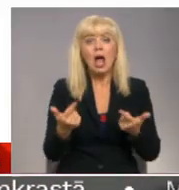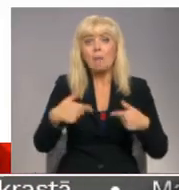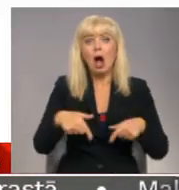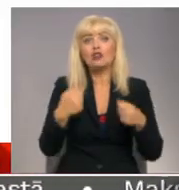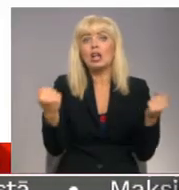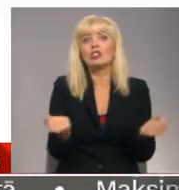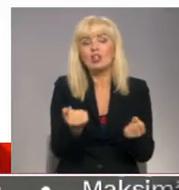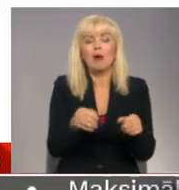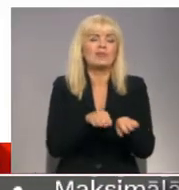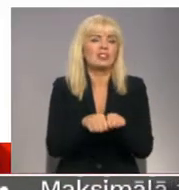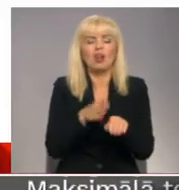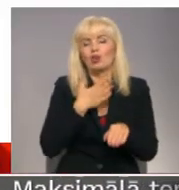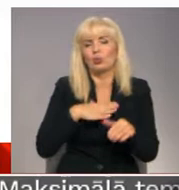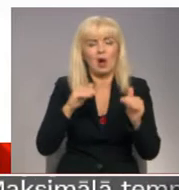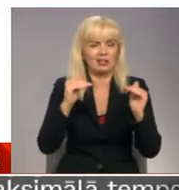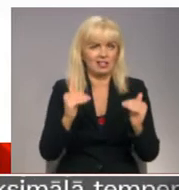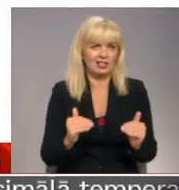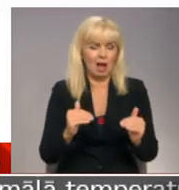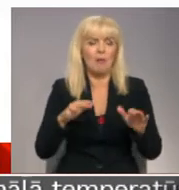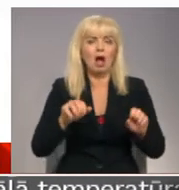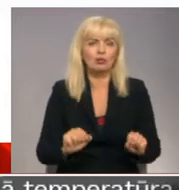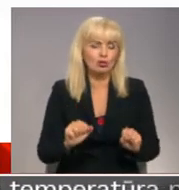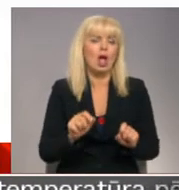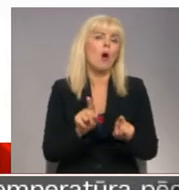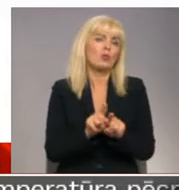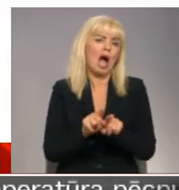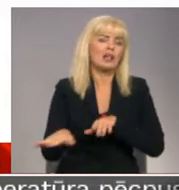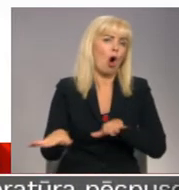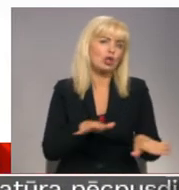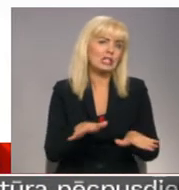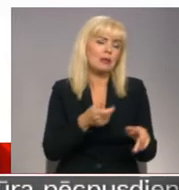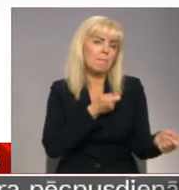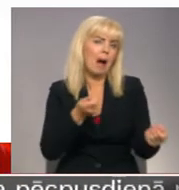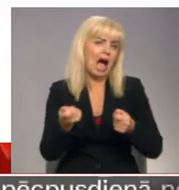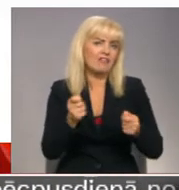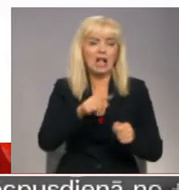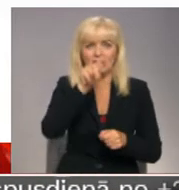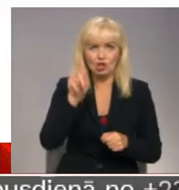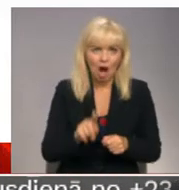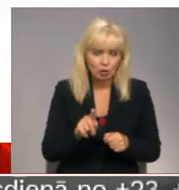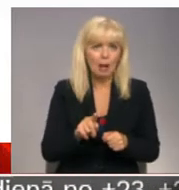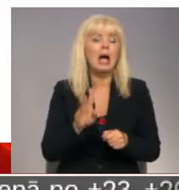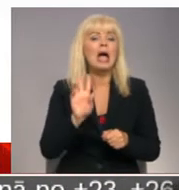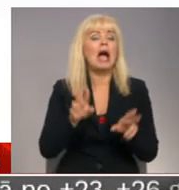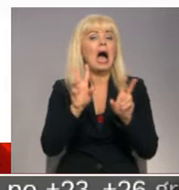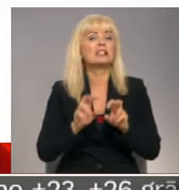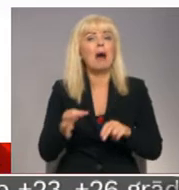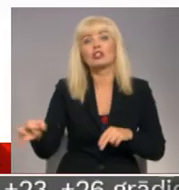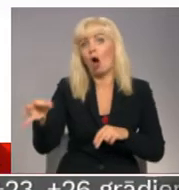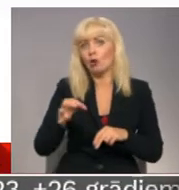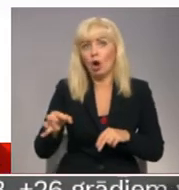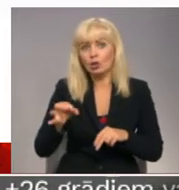darbojas ar salīdzinoši zemu autonomiju organizatoriskos un pārvaldības jautājumos. Kā eksperta organizācija, Eiropas